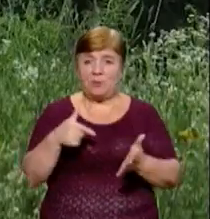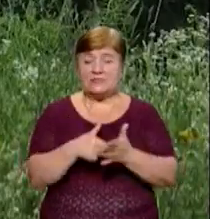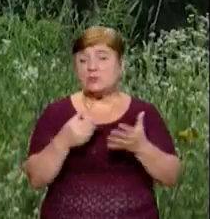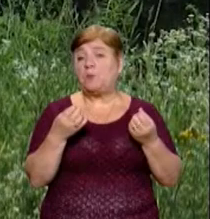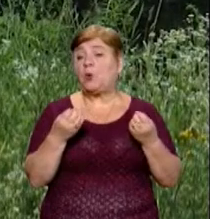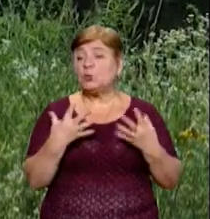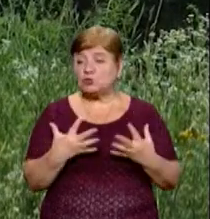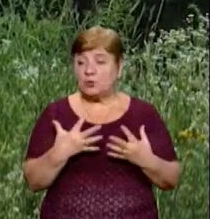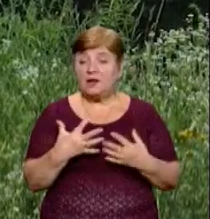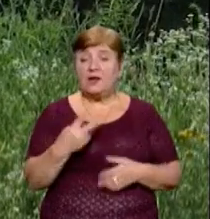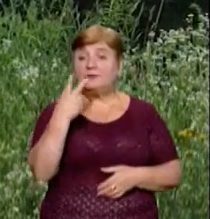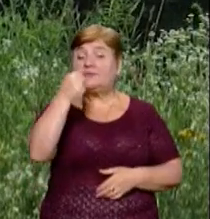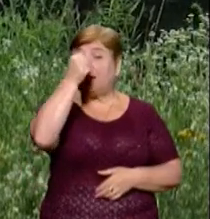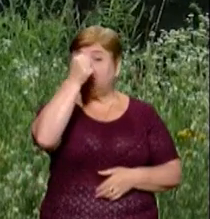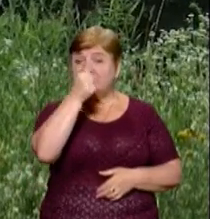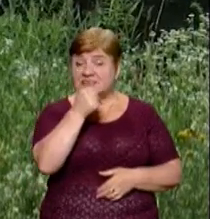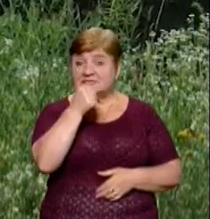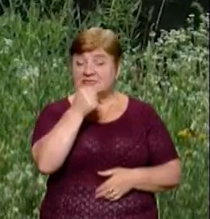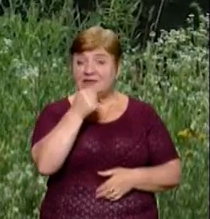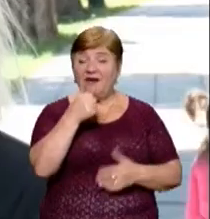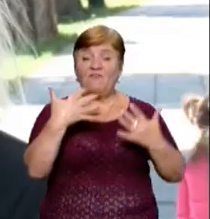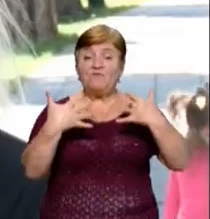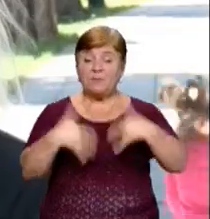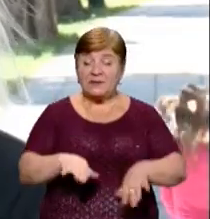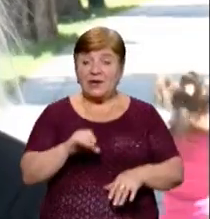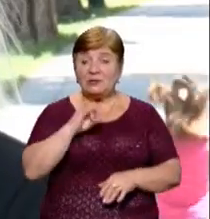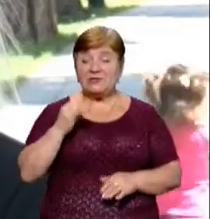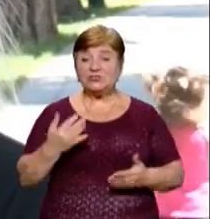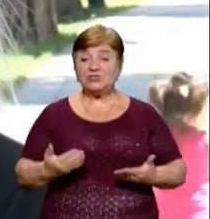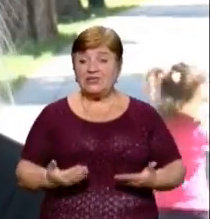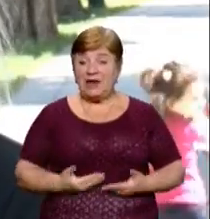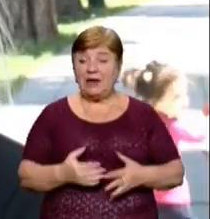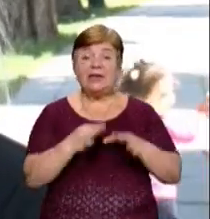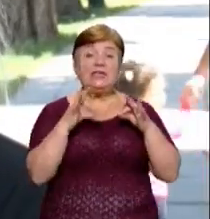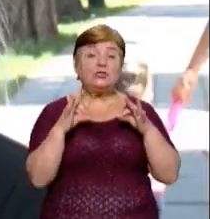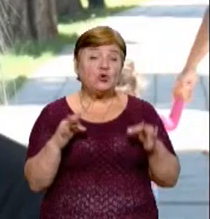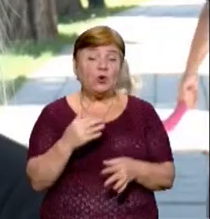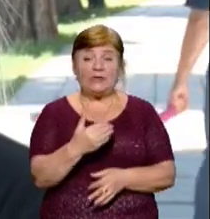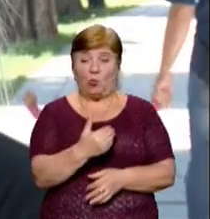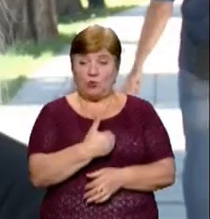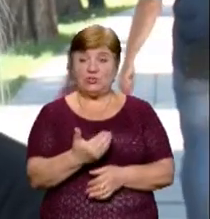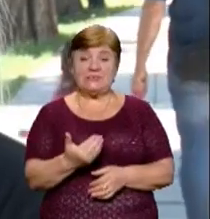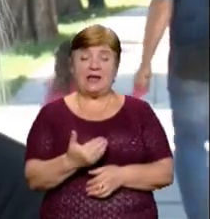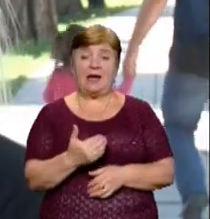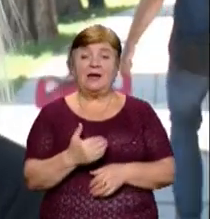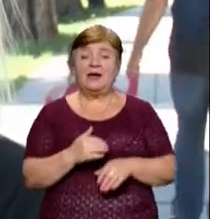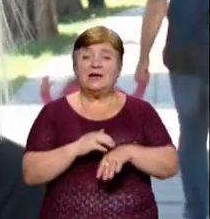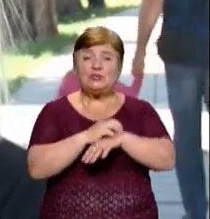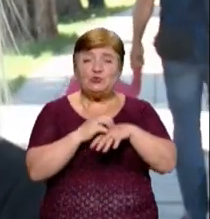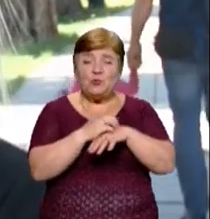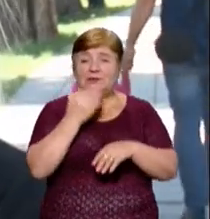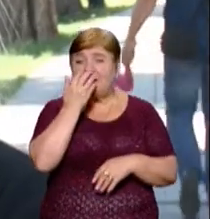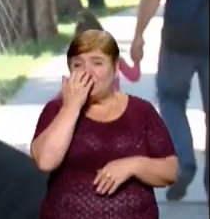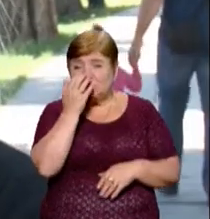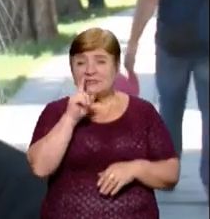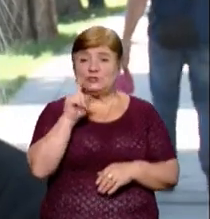Просто два місяці випадають із життя в році, тому що нічого не хочеться, чесно кажучи, лише чухати носа, приймати якісь